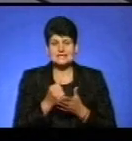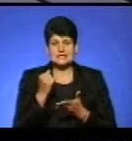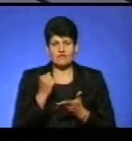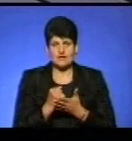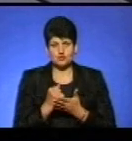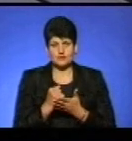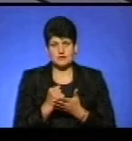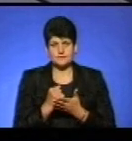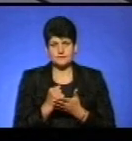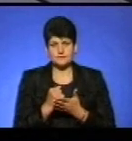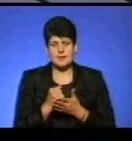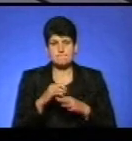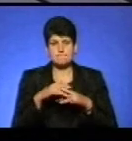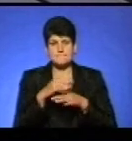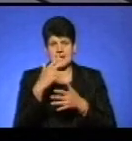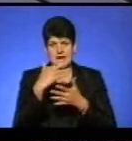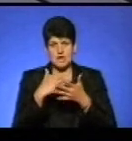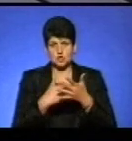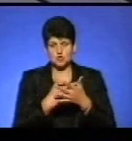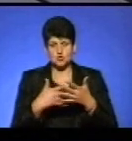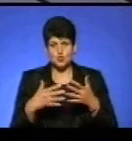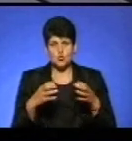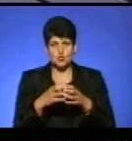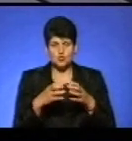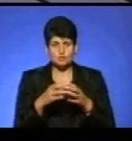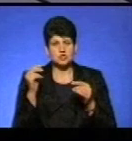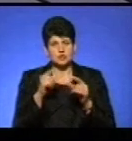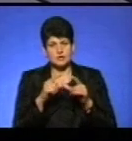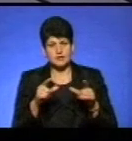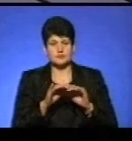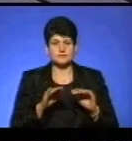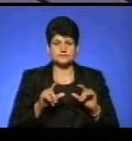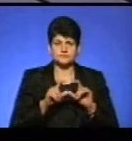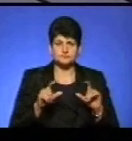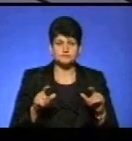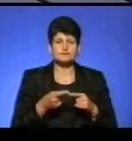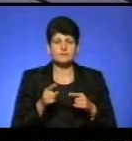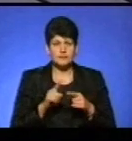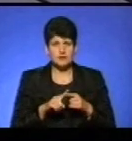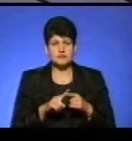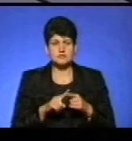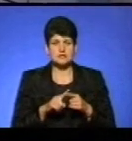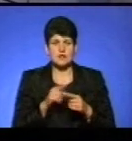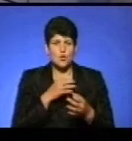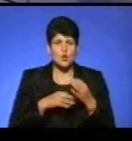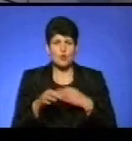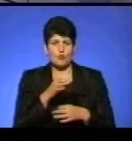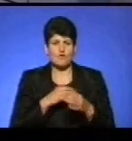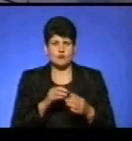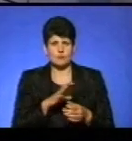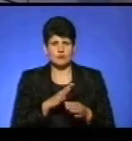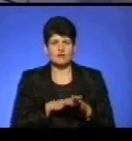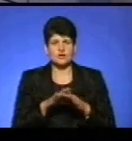мережу групи, і взагалі до шкільних і шкільних навчальних закладів якраз тоді. Це досить жваво обговорено було і на виконавчому